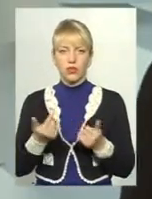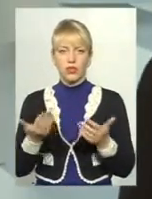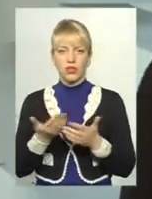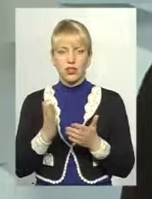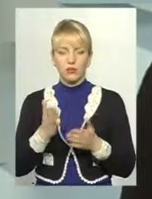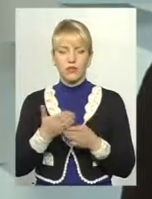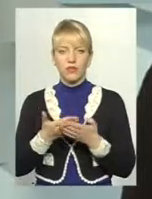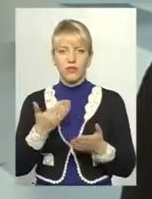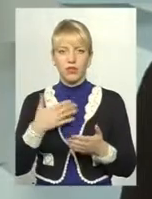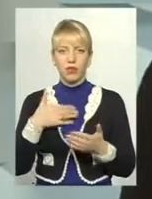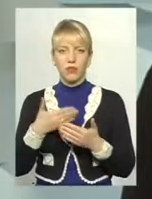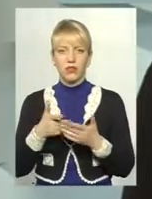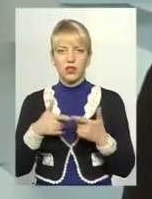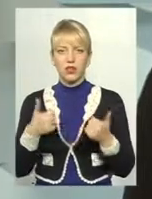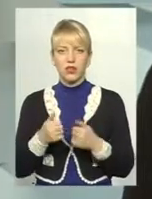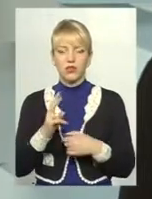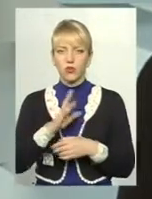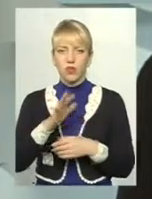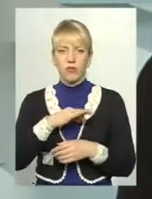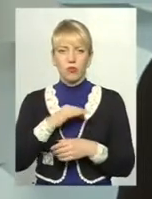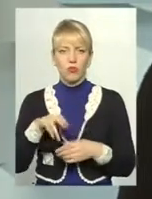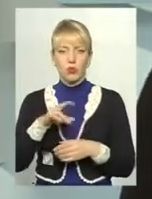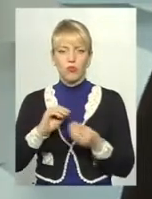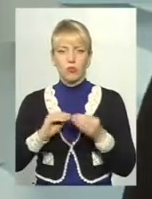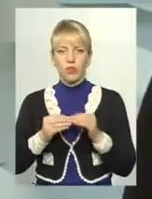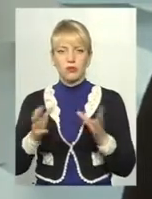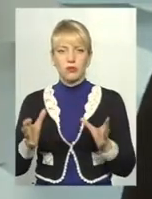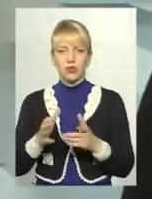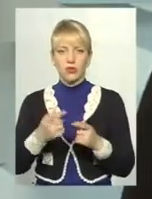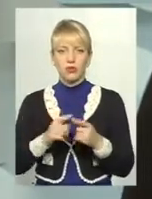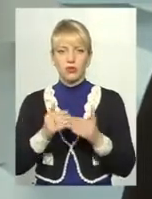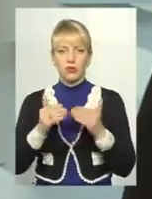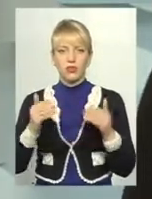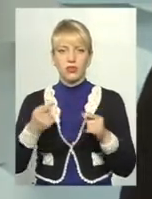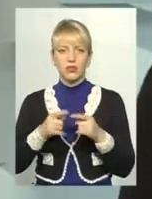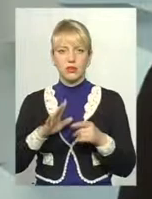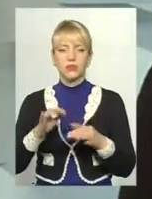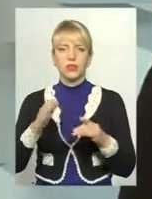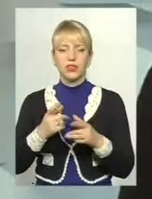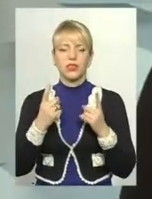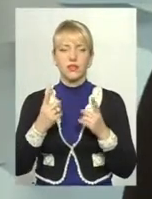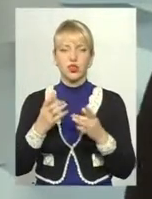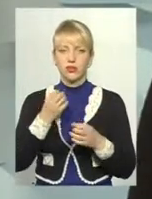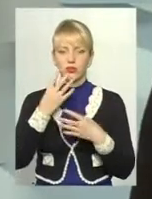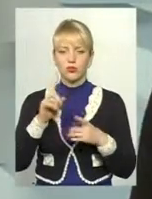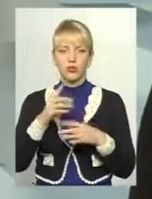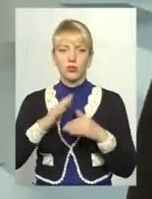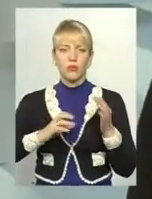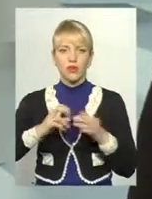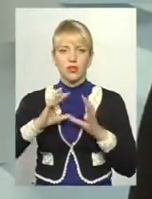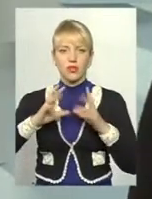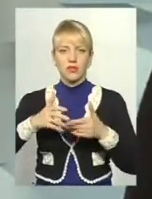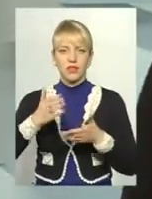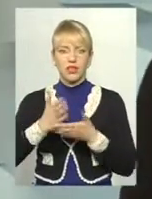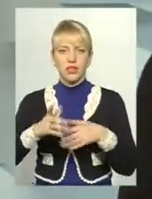будуть від громадських організацій, які не байдужі до проблеми збереження цього музею, це буде надзвичайно добре, тому що практика по світі є